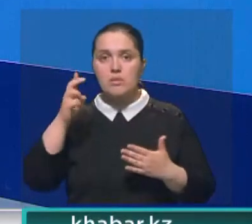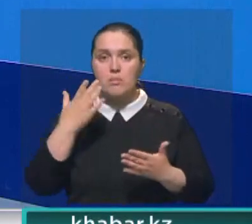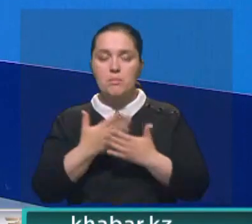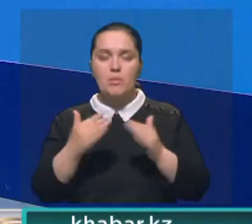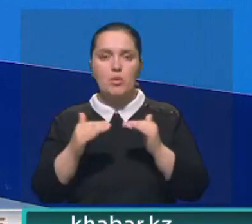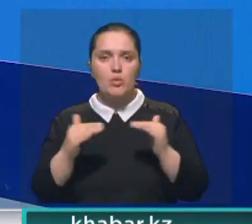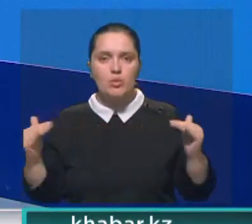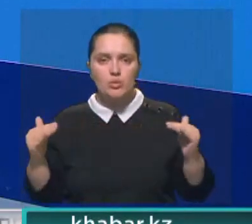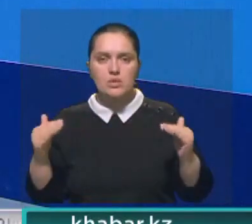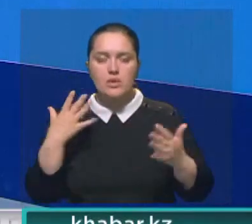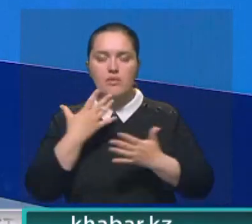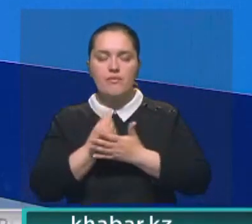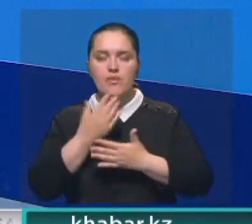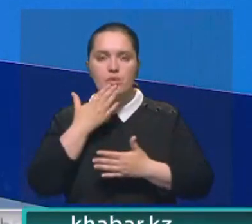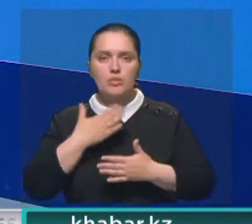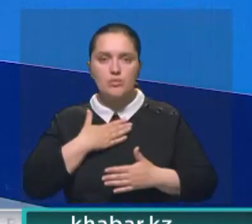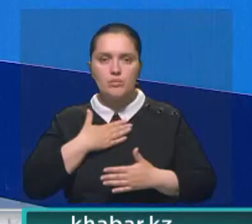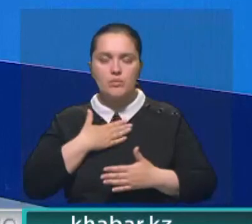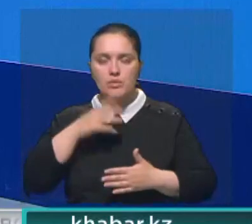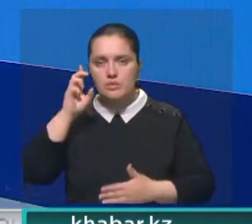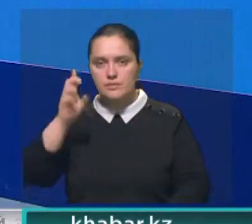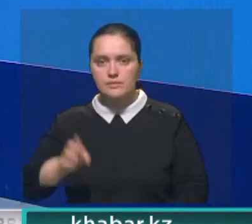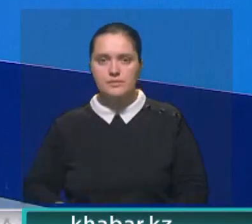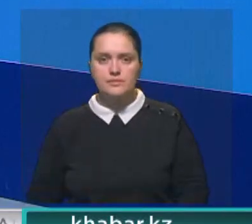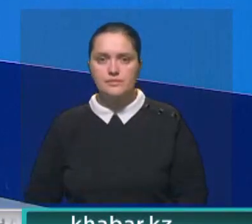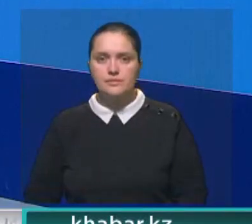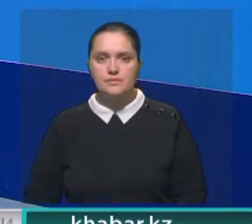к госсимволике показывает уровень патриотизма.